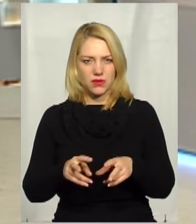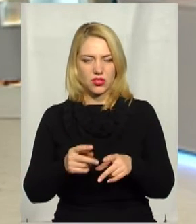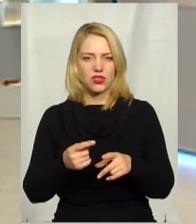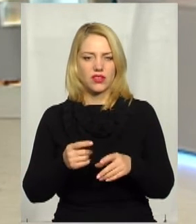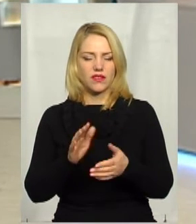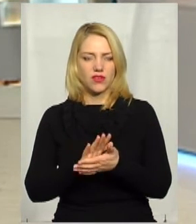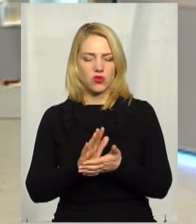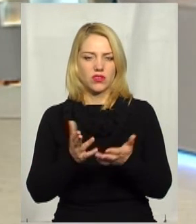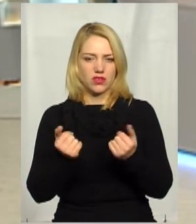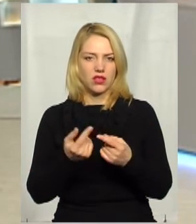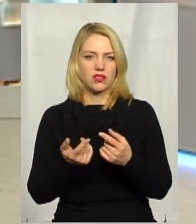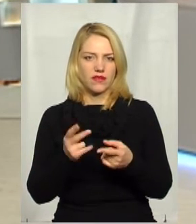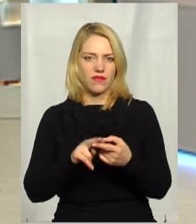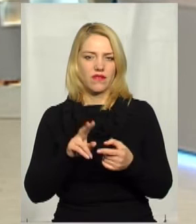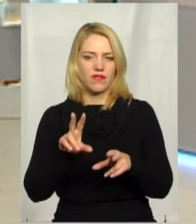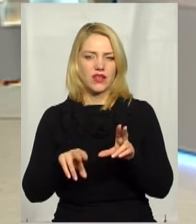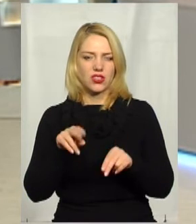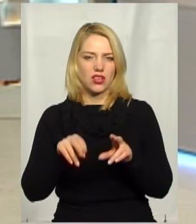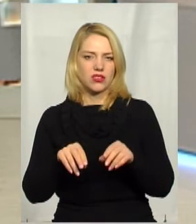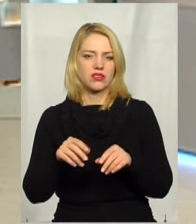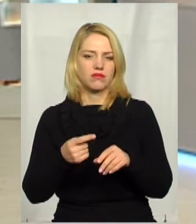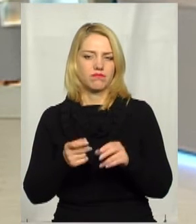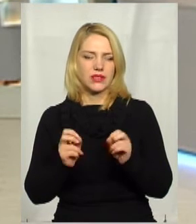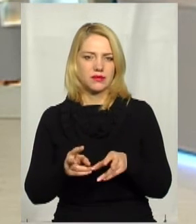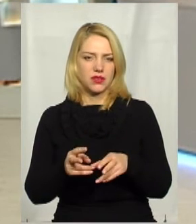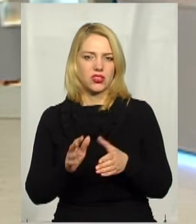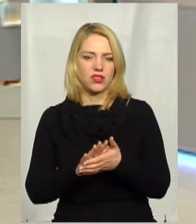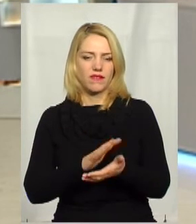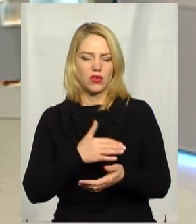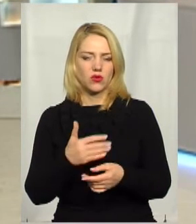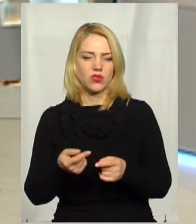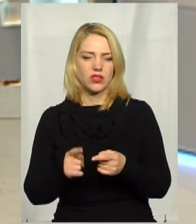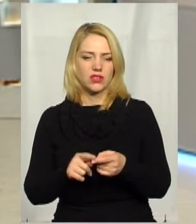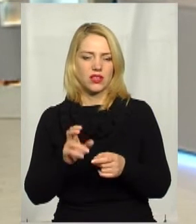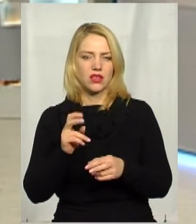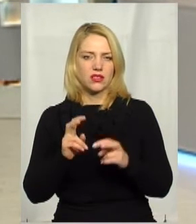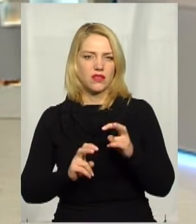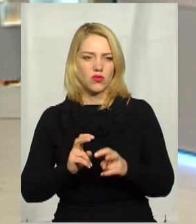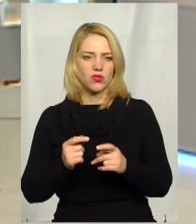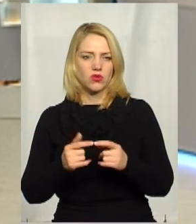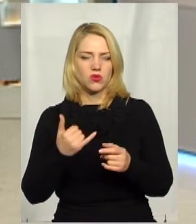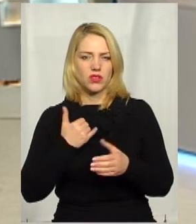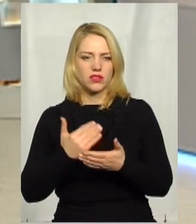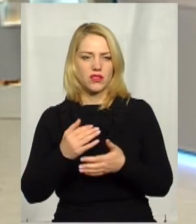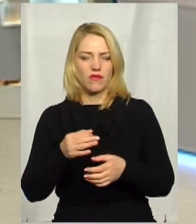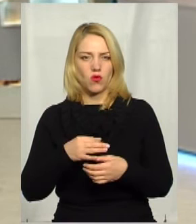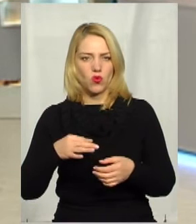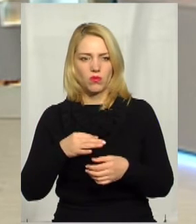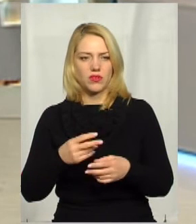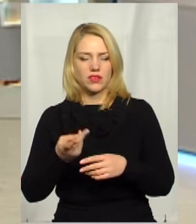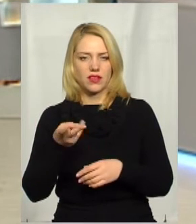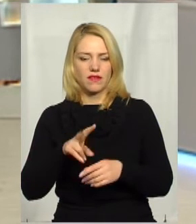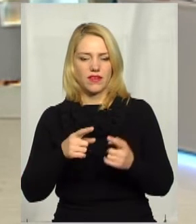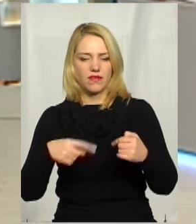небезпечні відходи, так. І такі відходи переробляються, як я вже сказала, на ветсанзаводах. У нас є в області дві